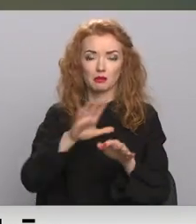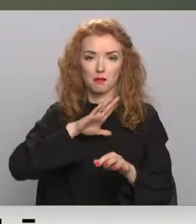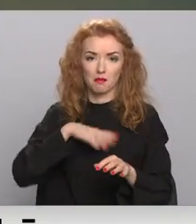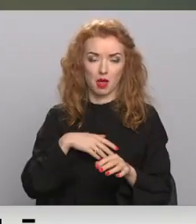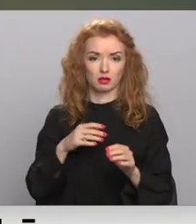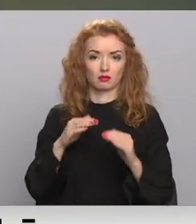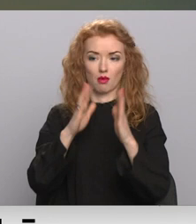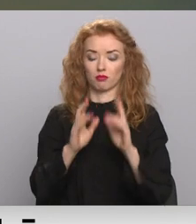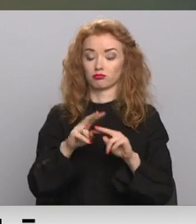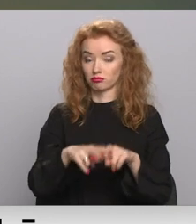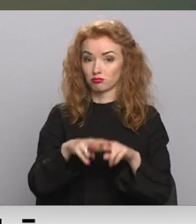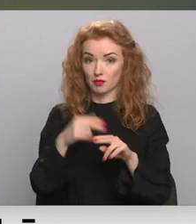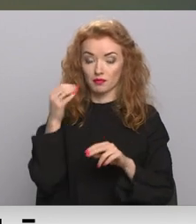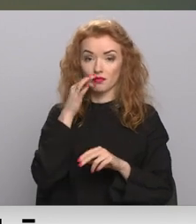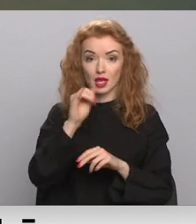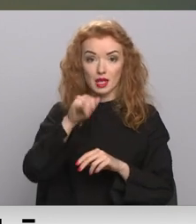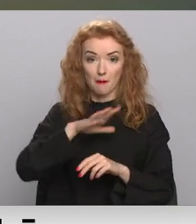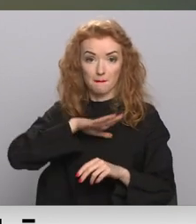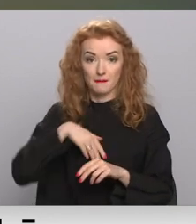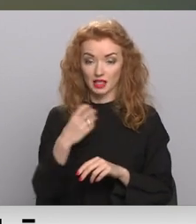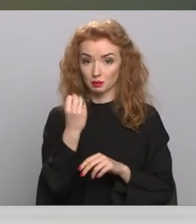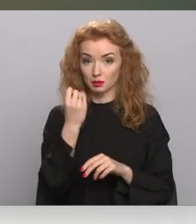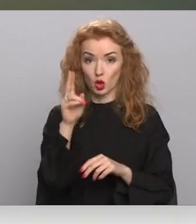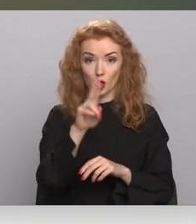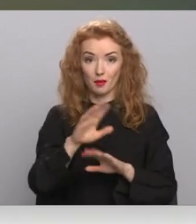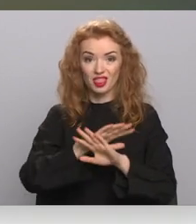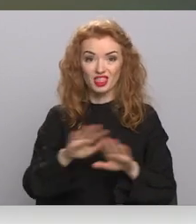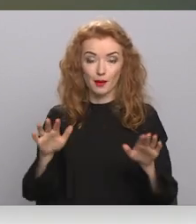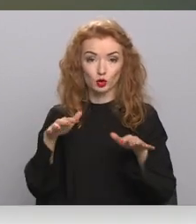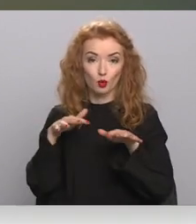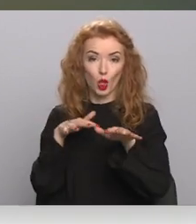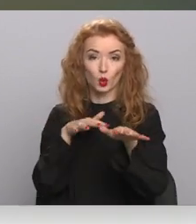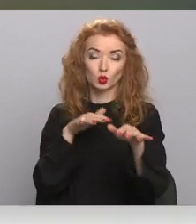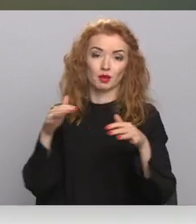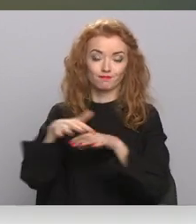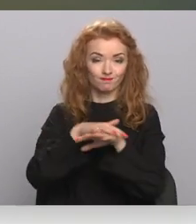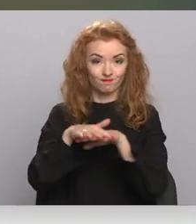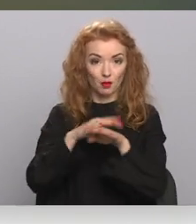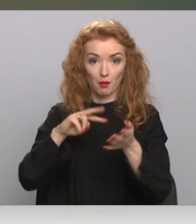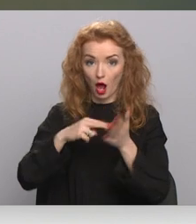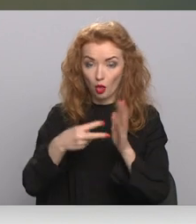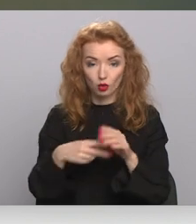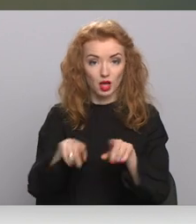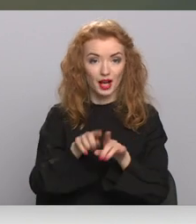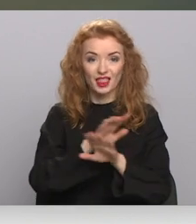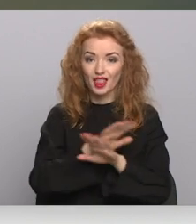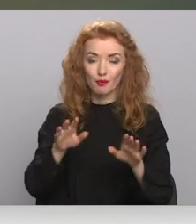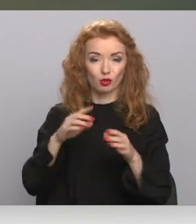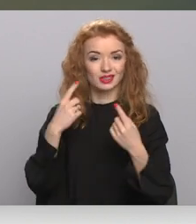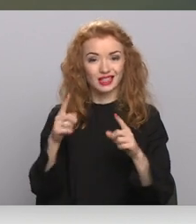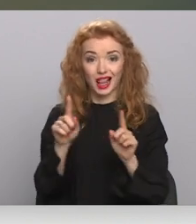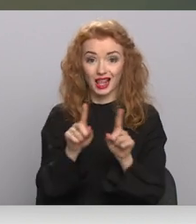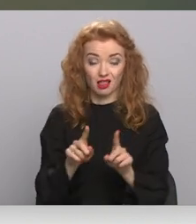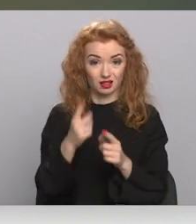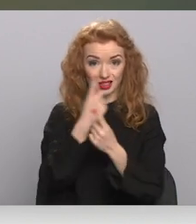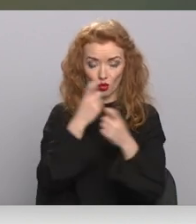Ja atkal no 15. novembra nebūs plūsuma plānošana, ja nebūs plānota šī te loģistika un citas lietas,